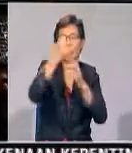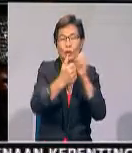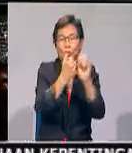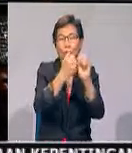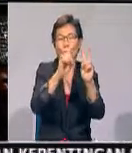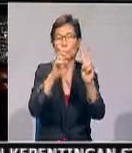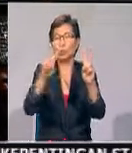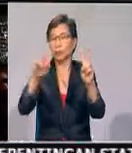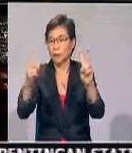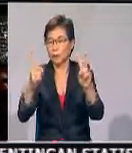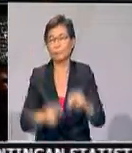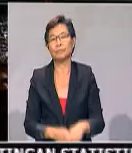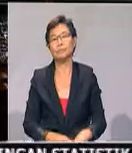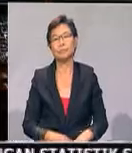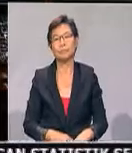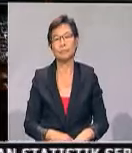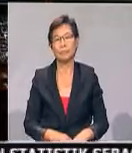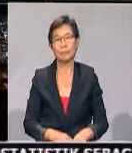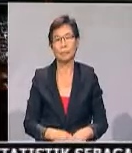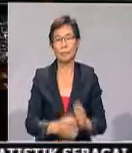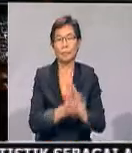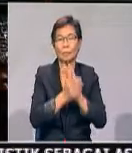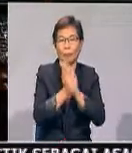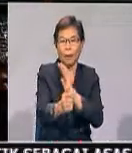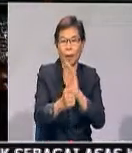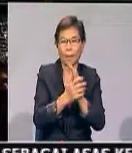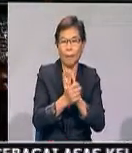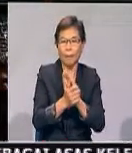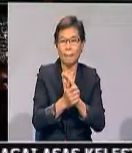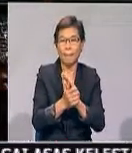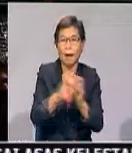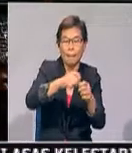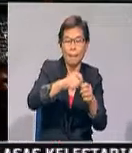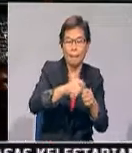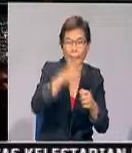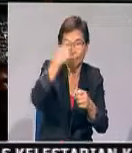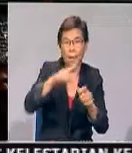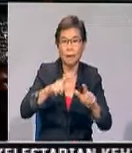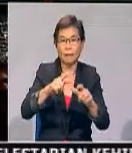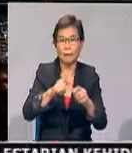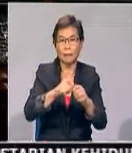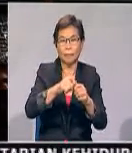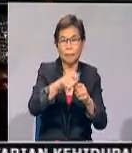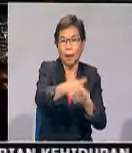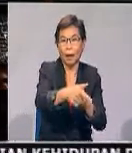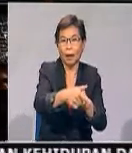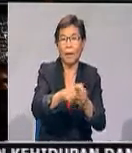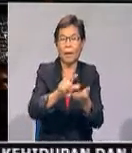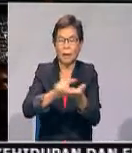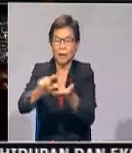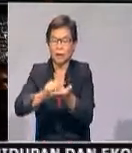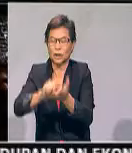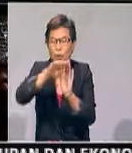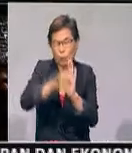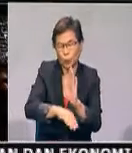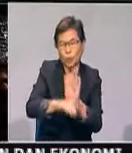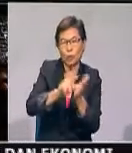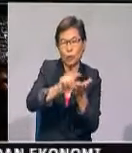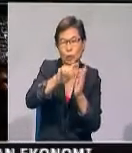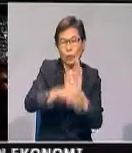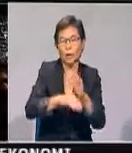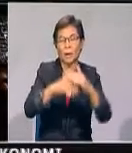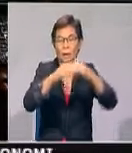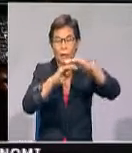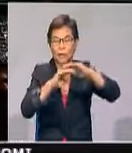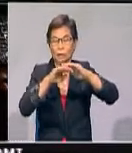Kedua, memanjangkan kelaikan baryan lebih masa bagi golongan yang berpendapatan kurang daripada RM2